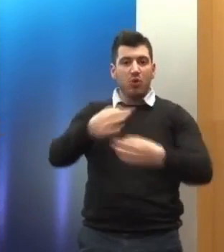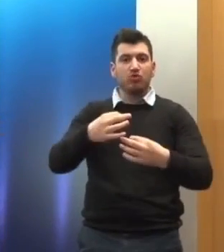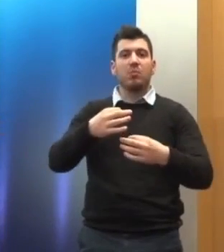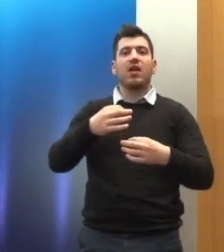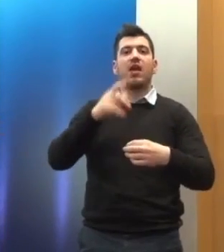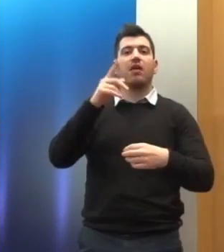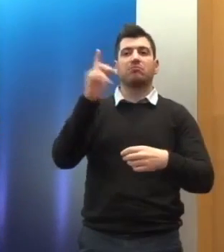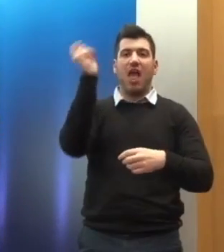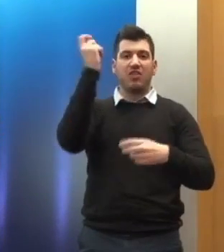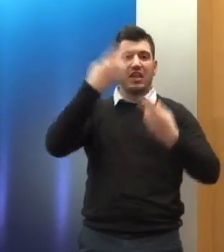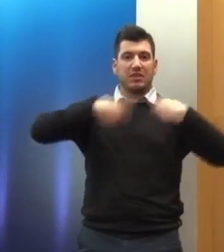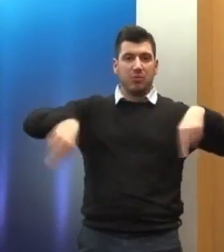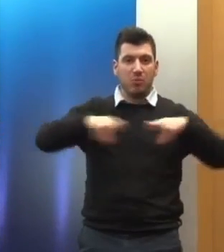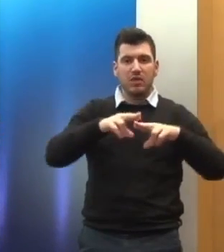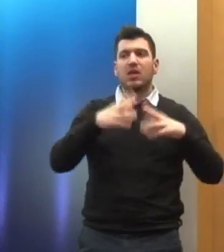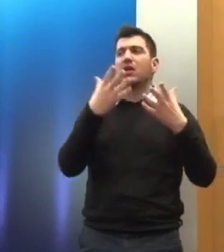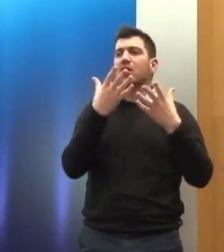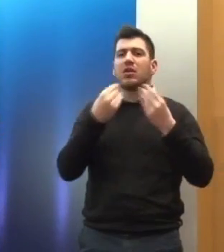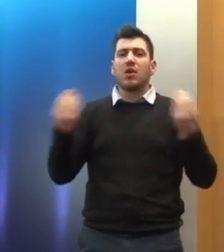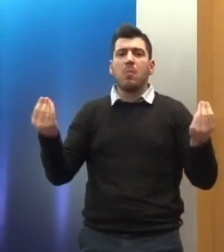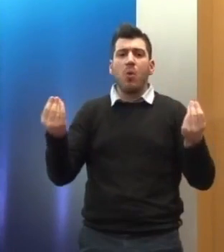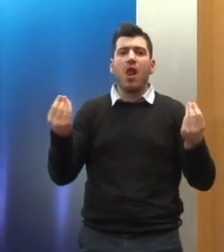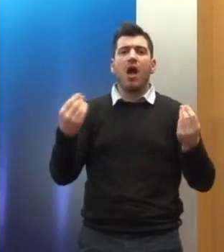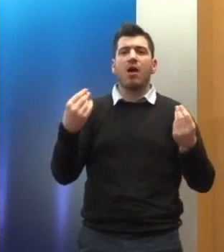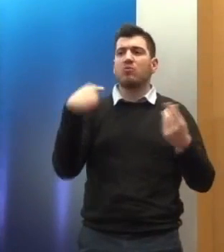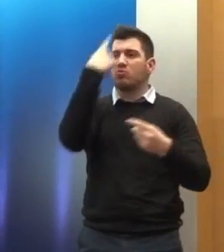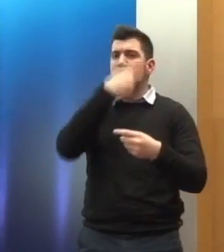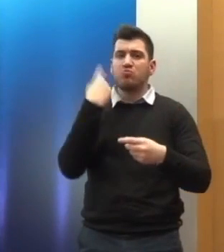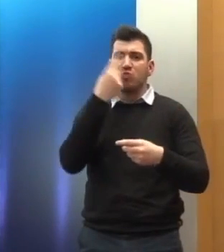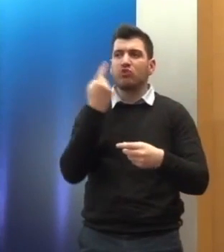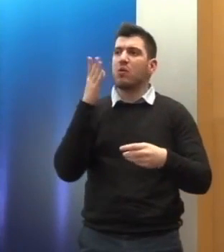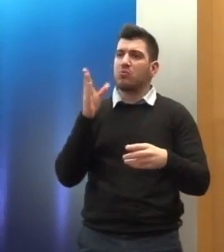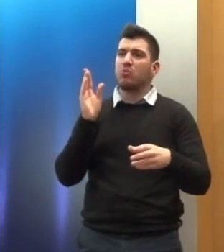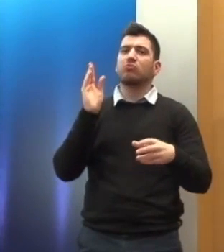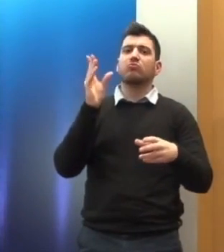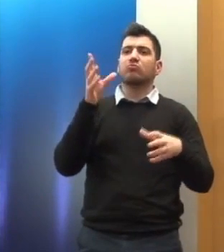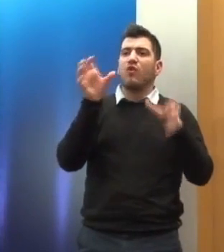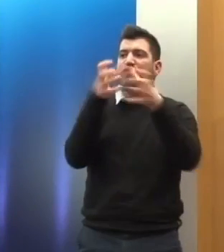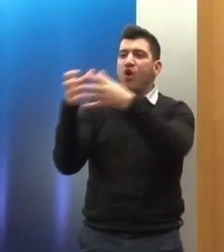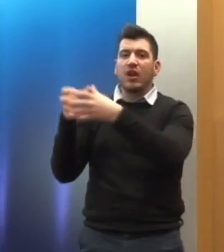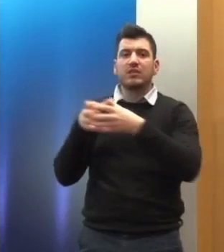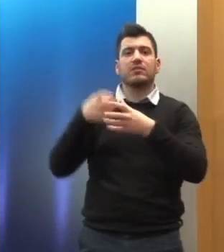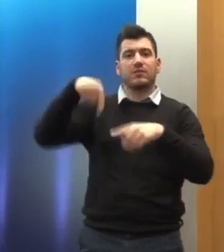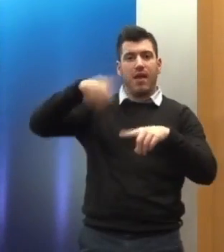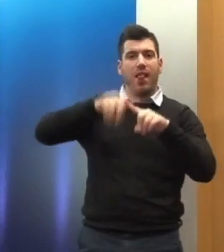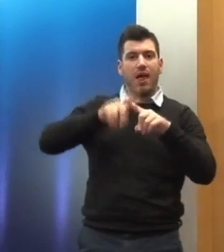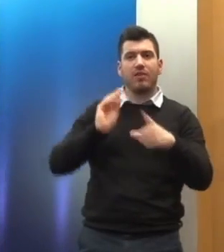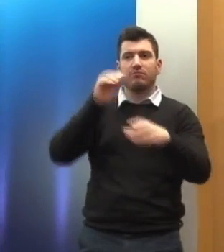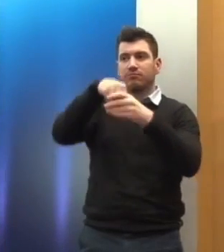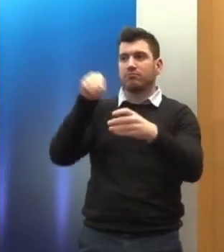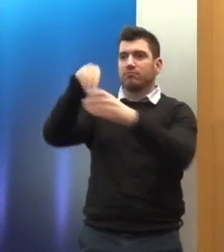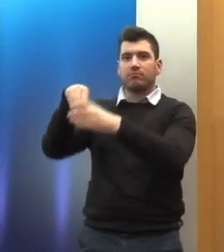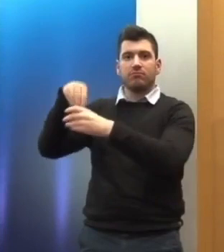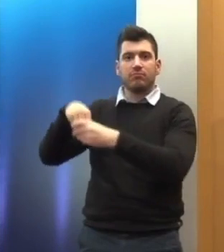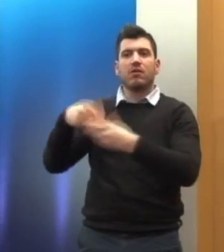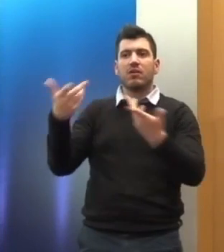και εκπροσώπων όλων των οργάνων ελέγχου στα οποία συμμετέχει η Ελλάδα με τον ένα ή τον άλλο τρόπο σε έναν ανοιχτό διάλογο